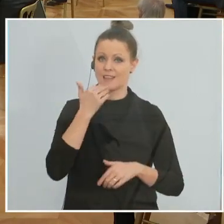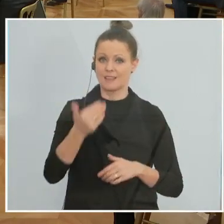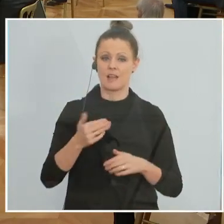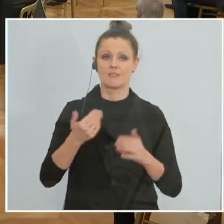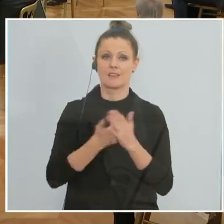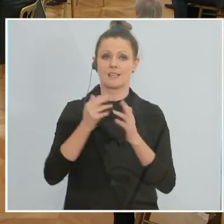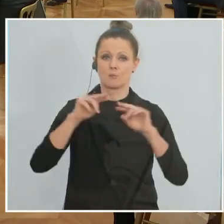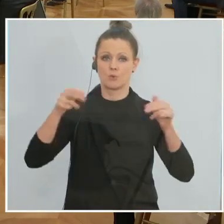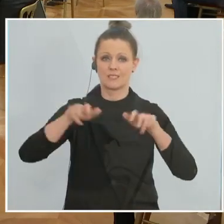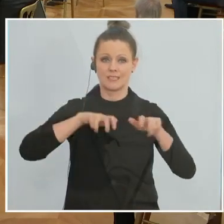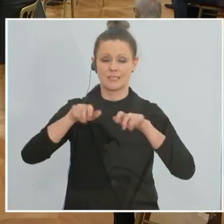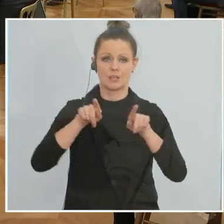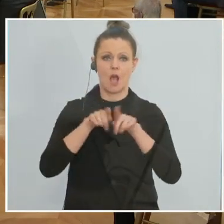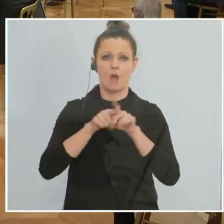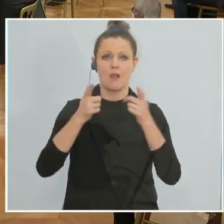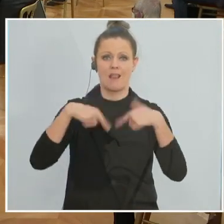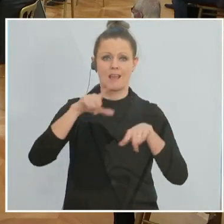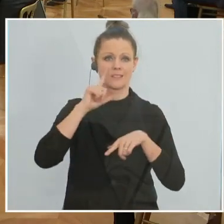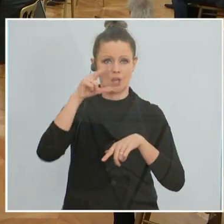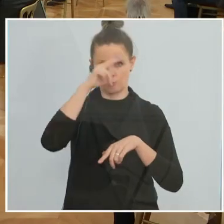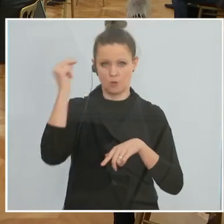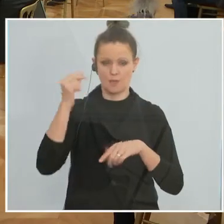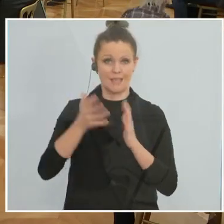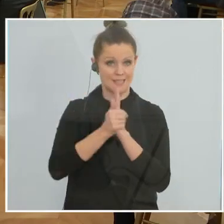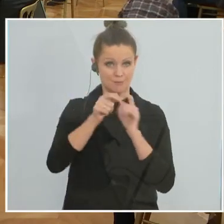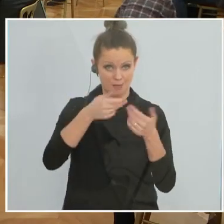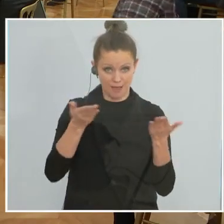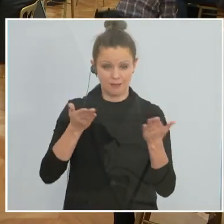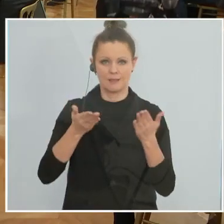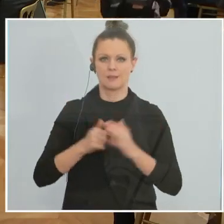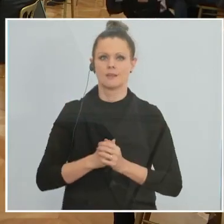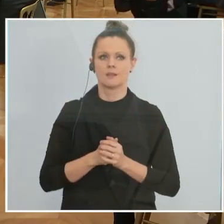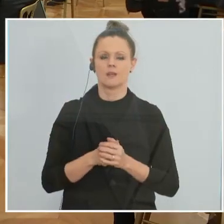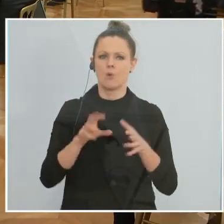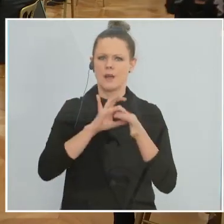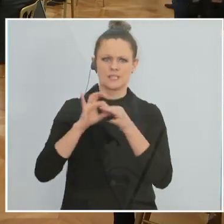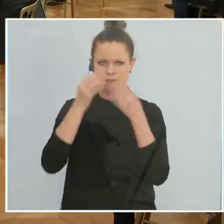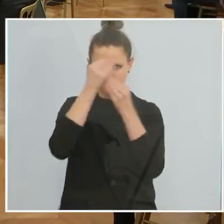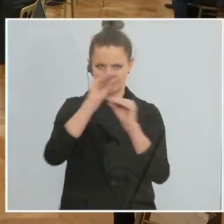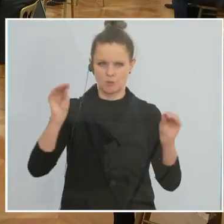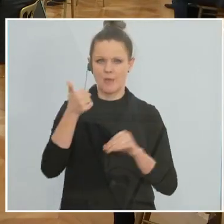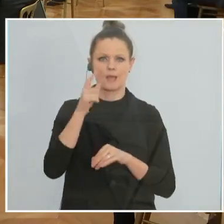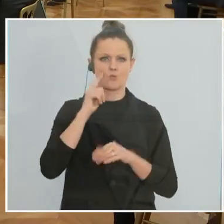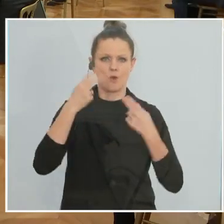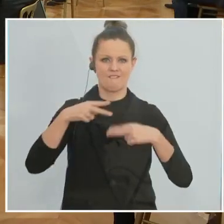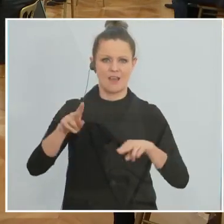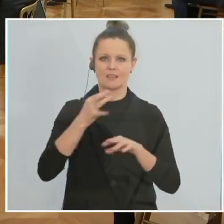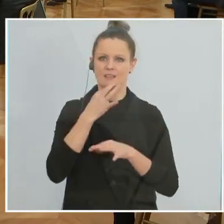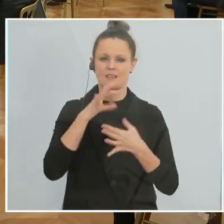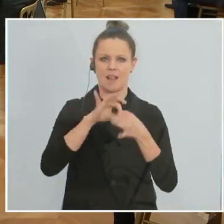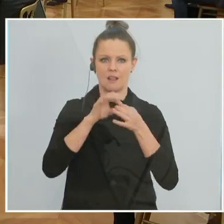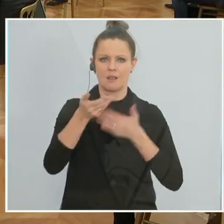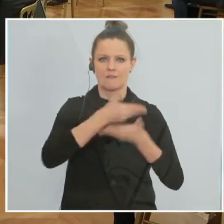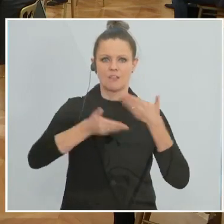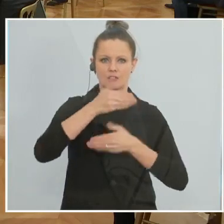Bundesregierung. Vielen Dank an die Landeshauptleute, unserem Experten. Ein organisatorischer Hinweis. Um 13 Uhr geht es weiter mit Details zu